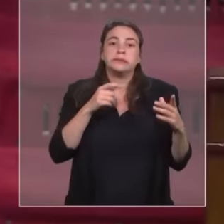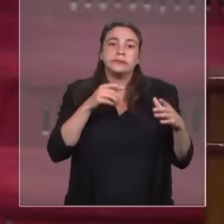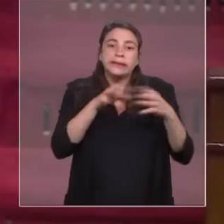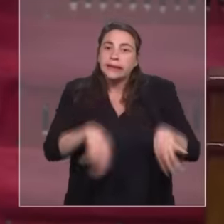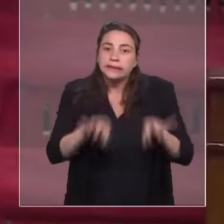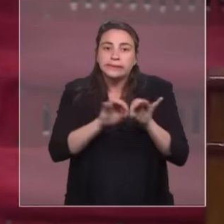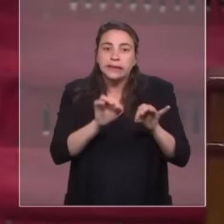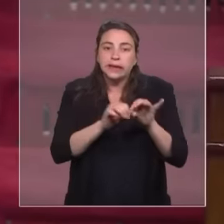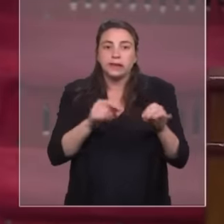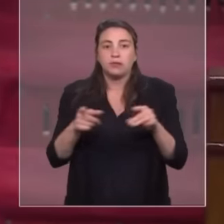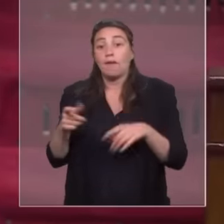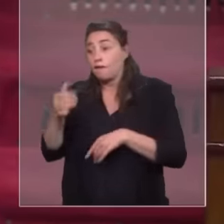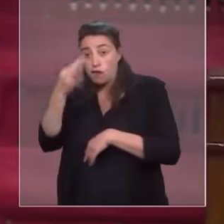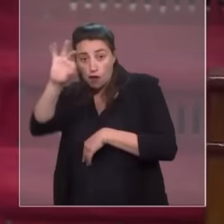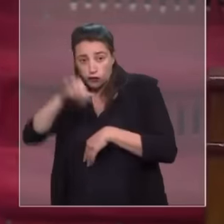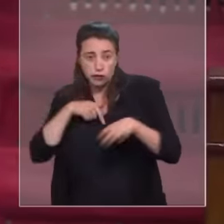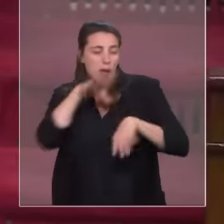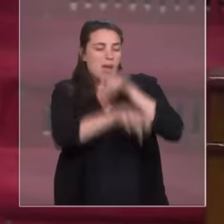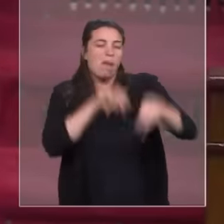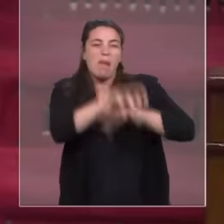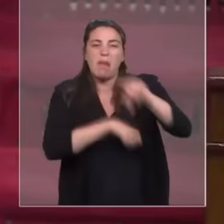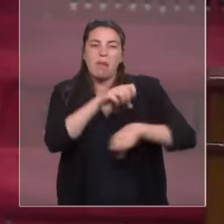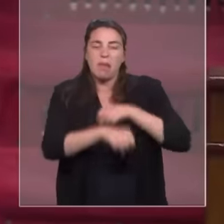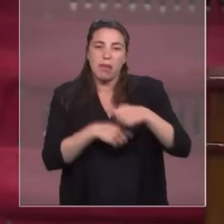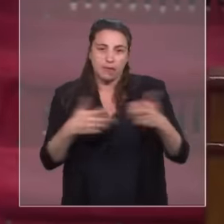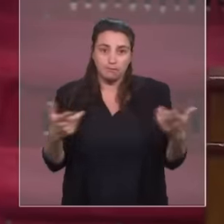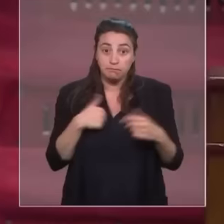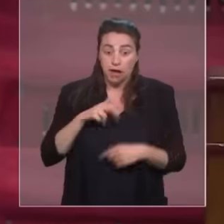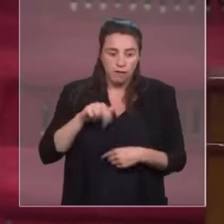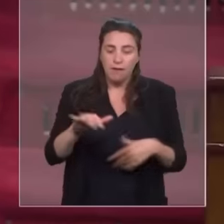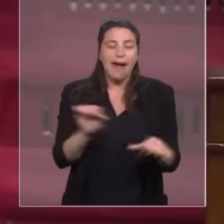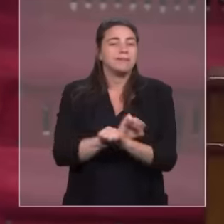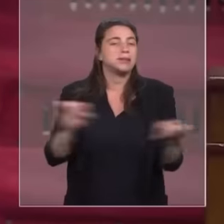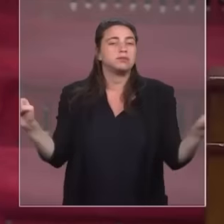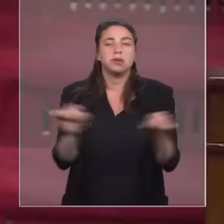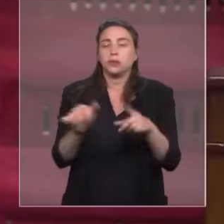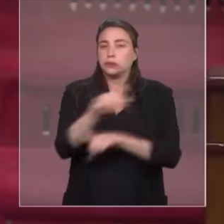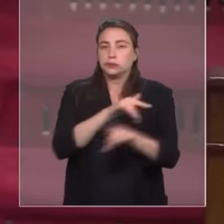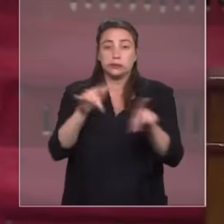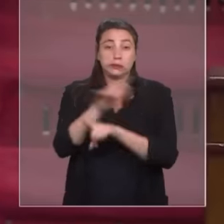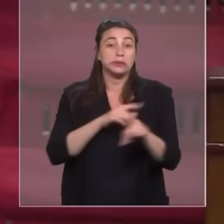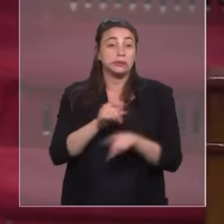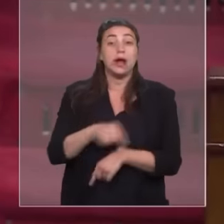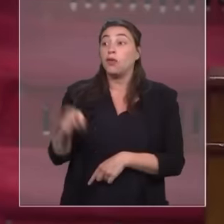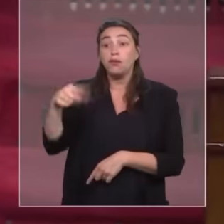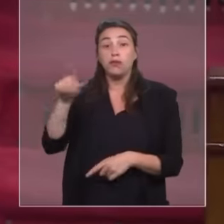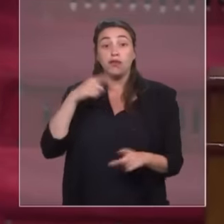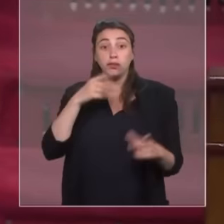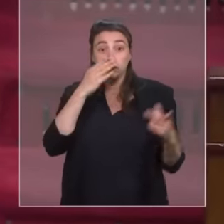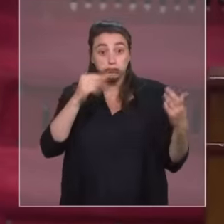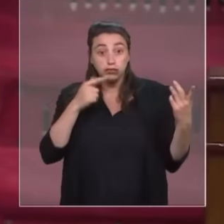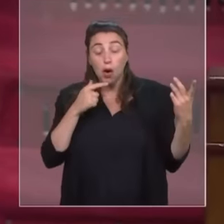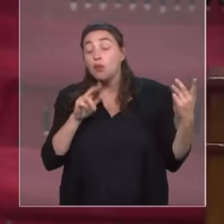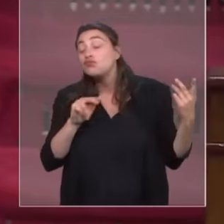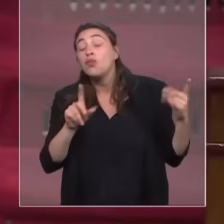naturelles, sans égard pour la souffrance des populations. Au risque d'une explosion sociale que vous ne saurez pas voir venir. Au Sahel, vous